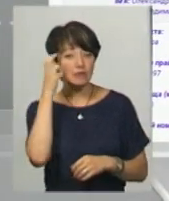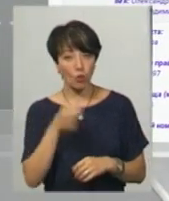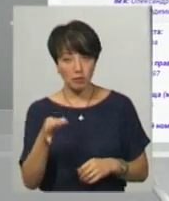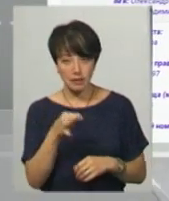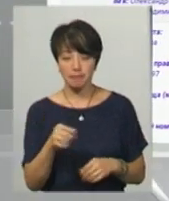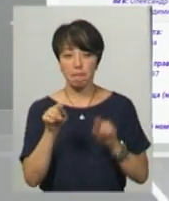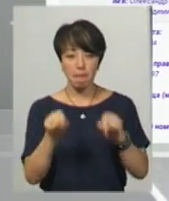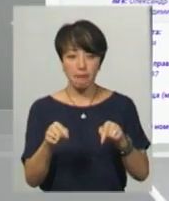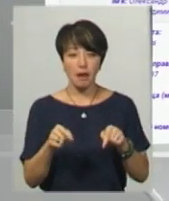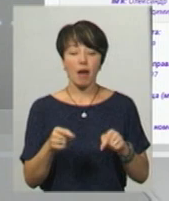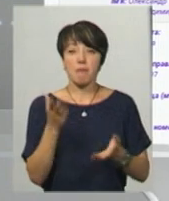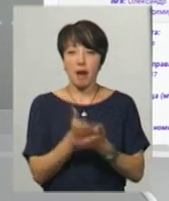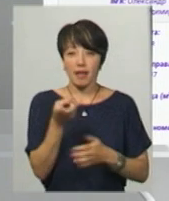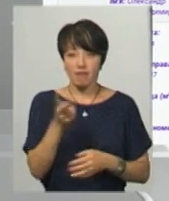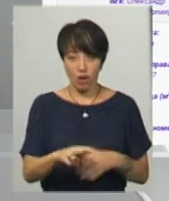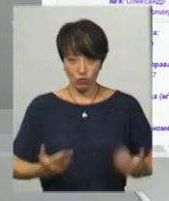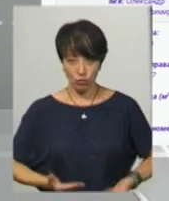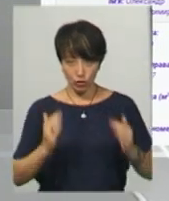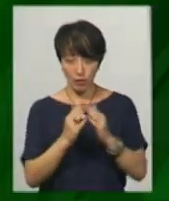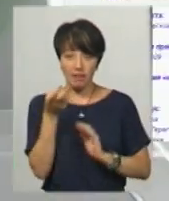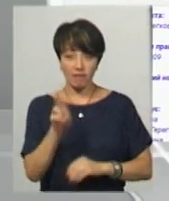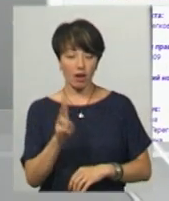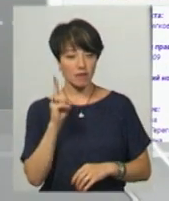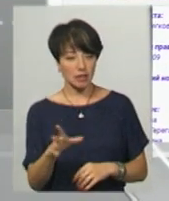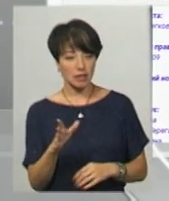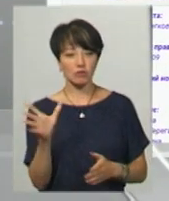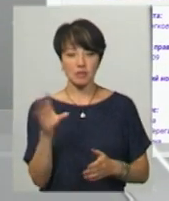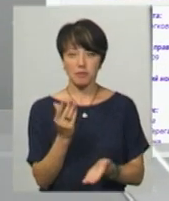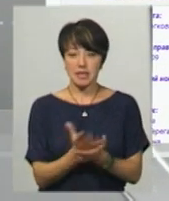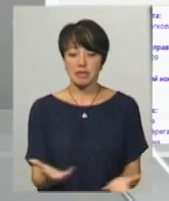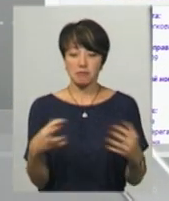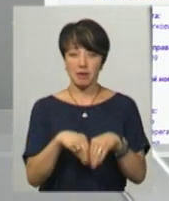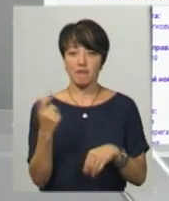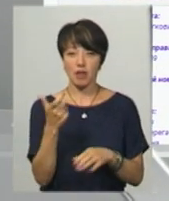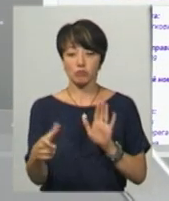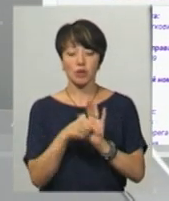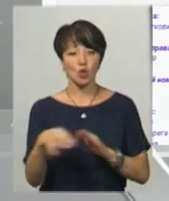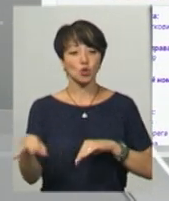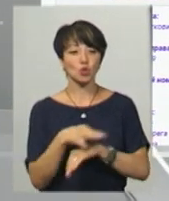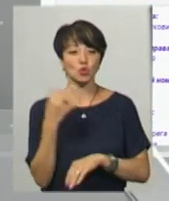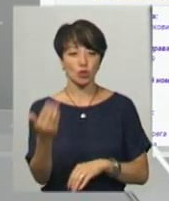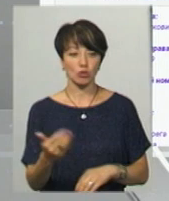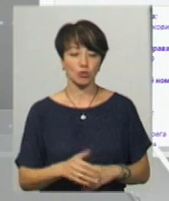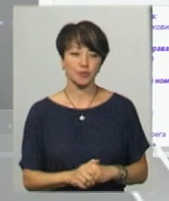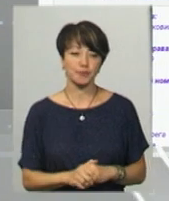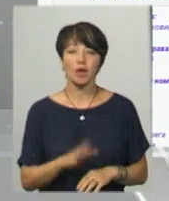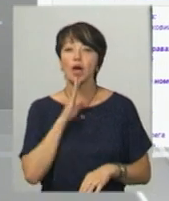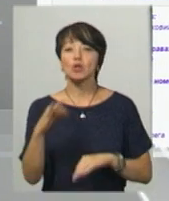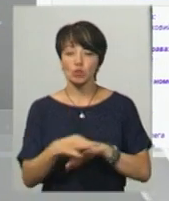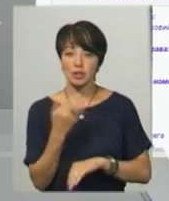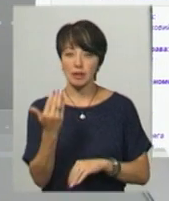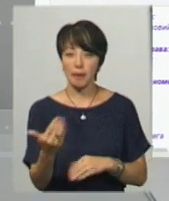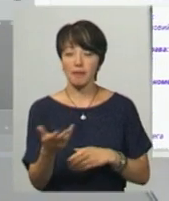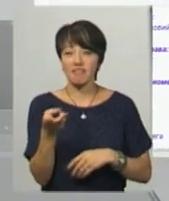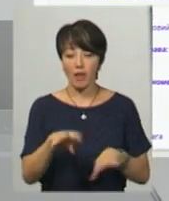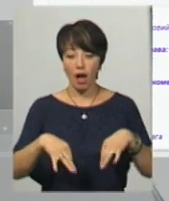Олександр Герега володіє двома житловими будинками, двома квартирами. Усе перебуває у спільній власності з дружиною Галинною Герегою. Дружині також належать